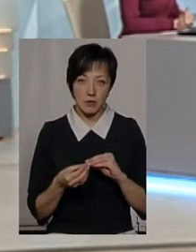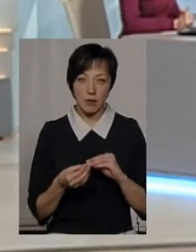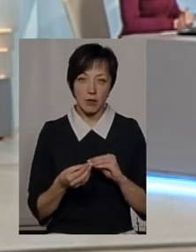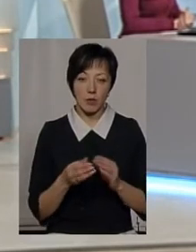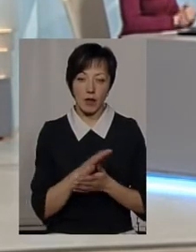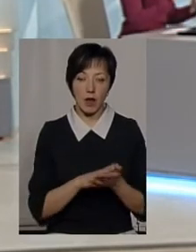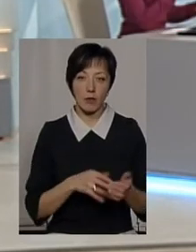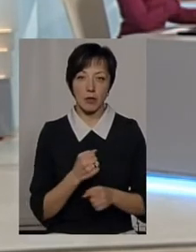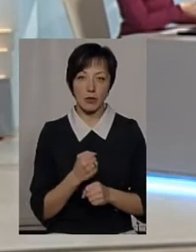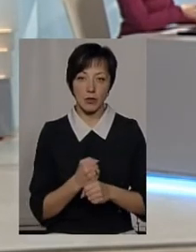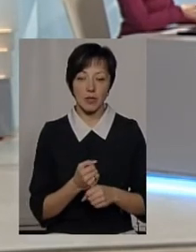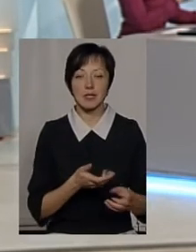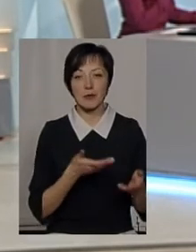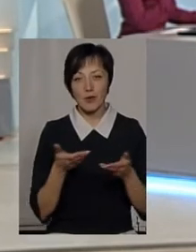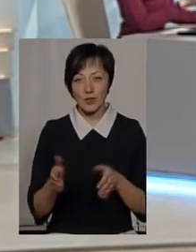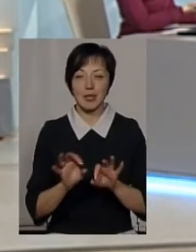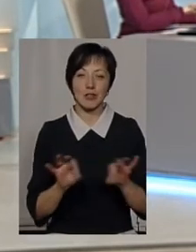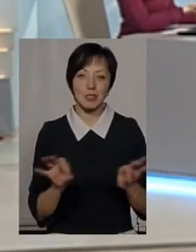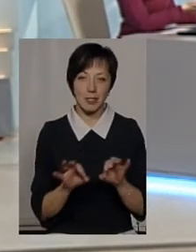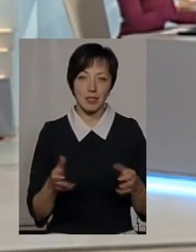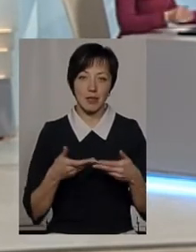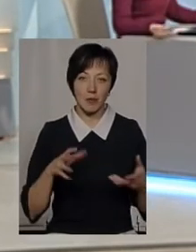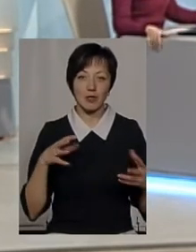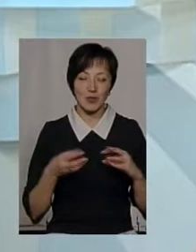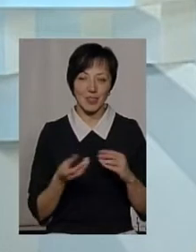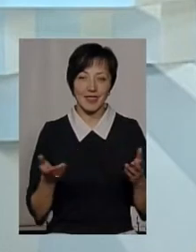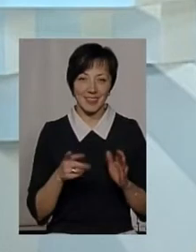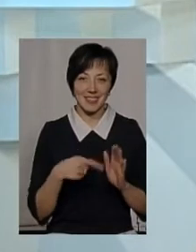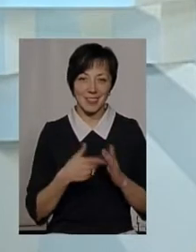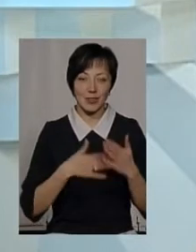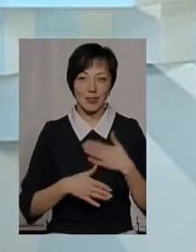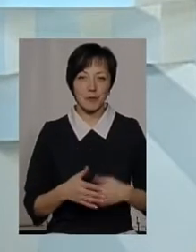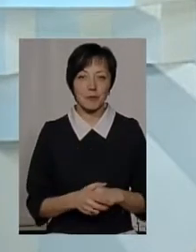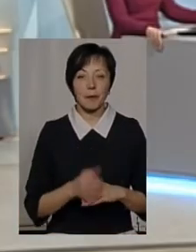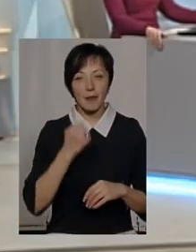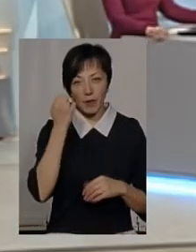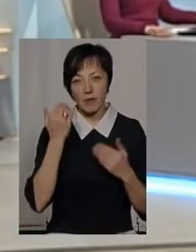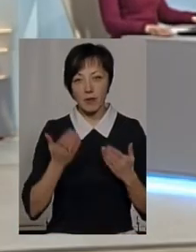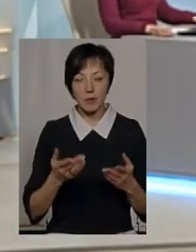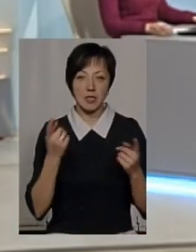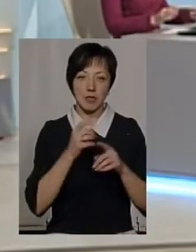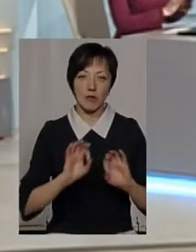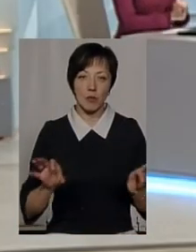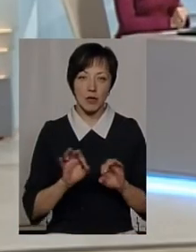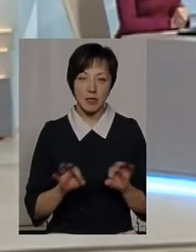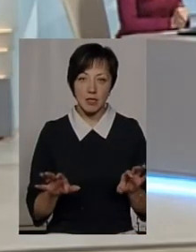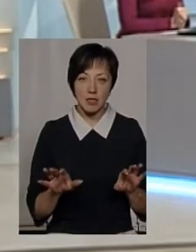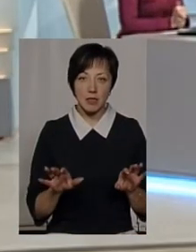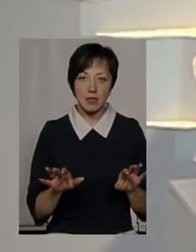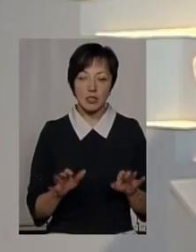Дамо далі працювати. А тоді ми вас запросимо і ви розкажете нам, які результати. задоволене. Дякую вам, дякую за інформацію.